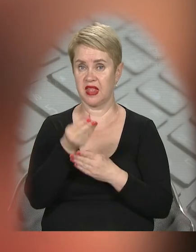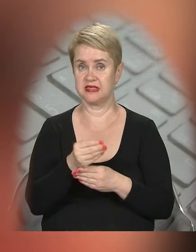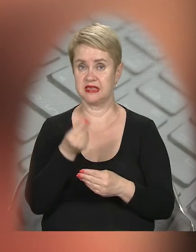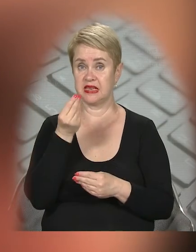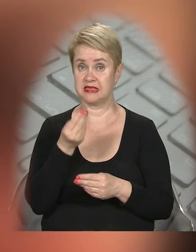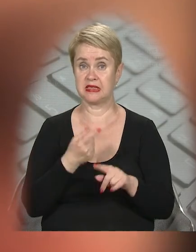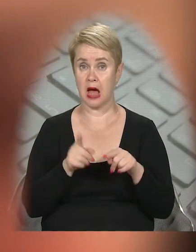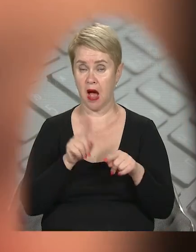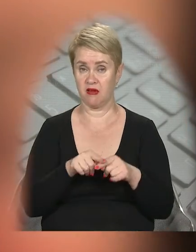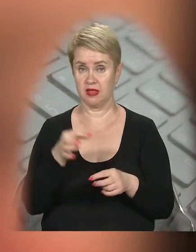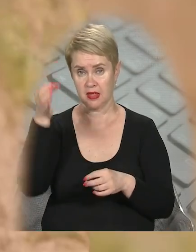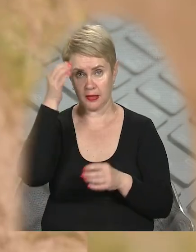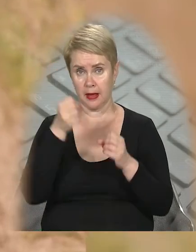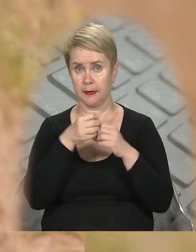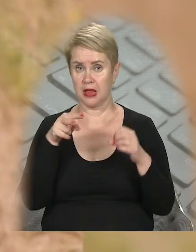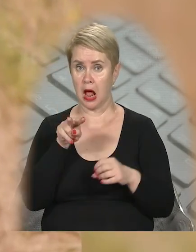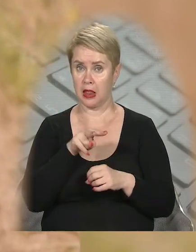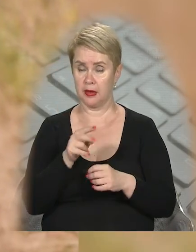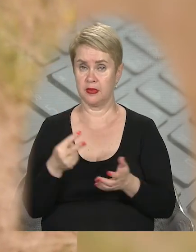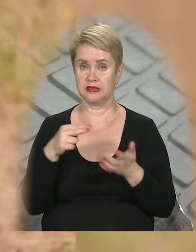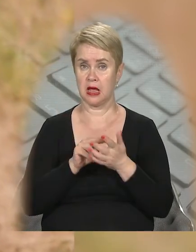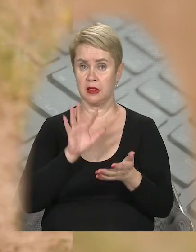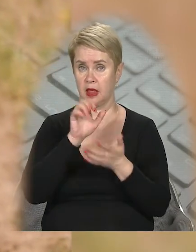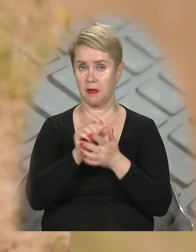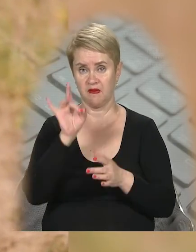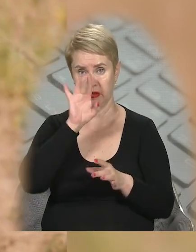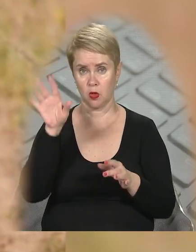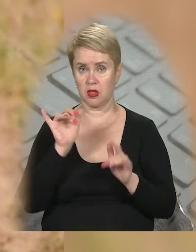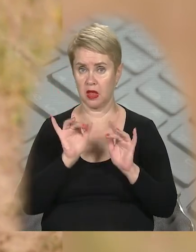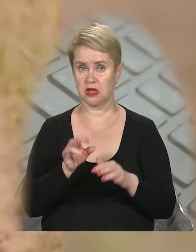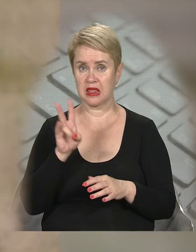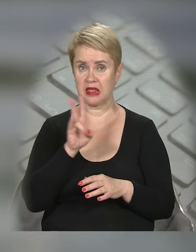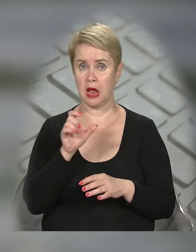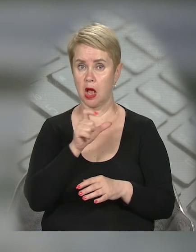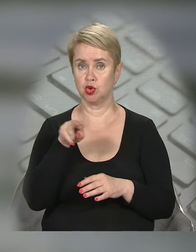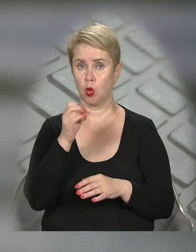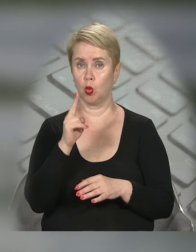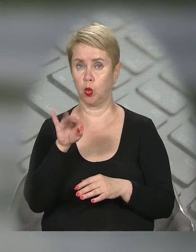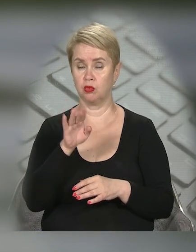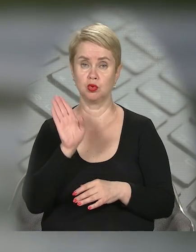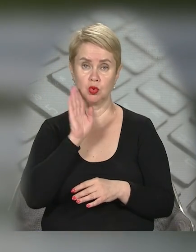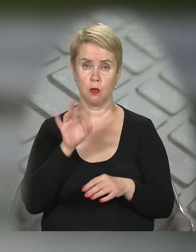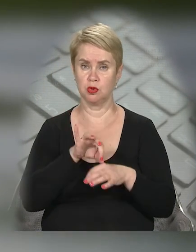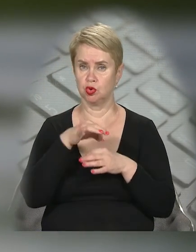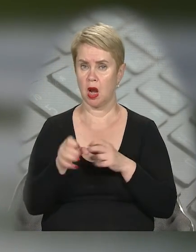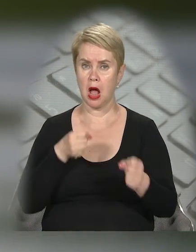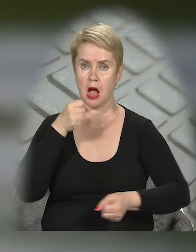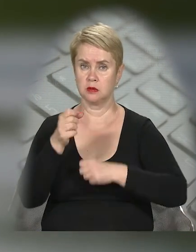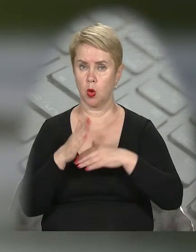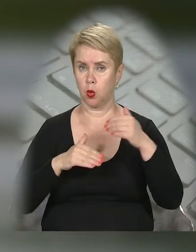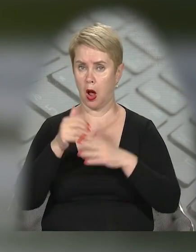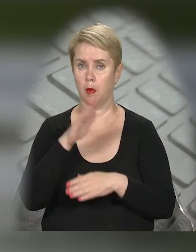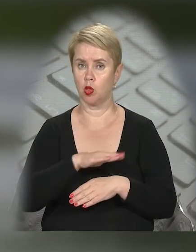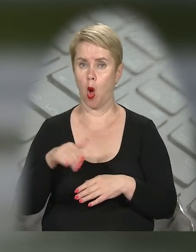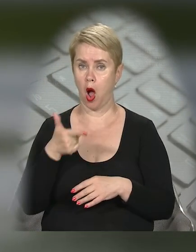застави. Нагадаємо, 15 липня стався напад на відому у Дніпрі діячку Наталію Ешункулову. Жінку безжальна гамселили руками